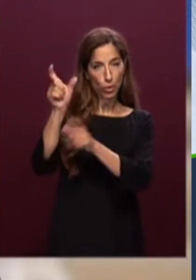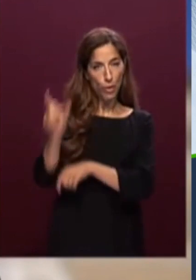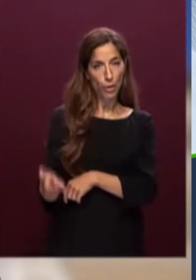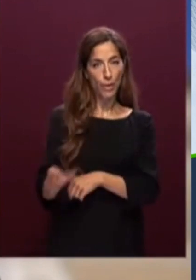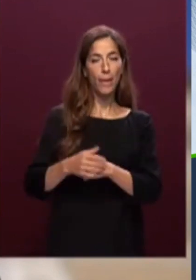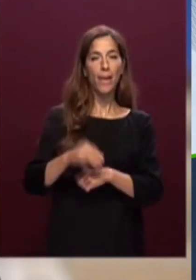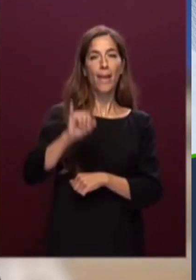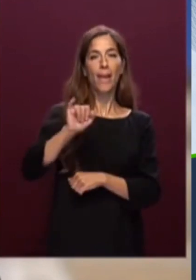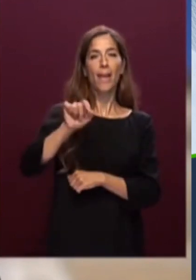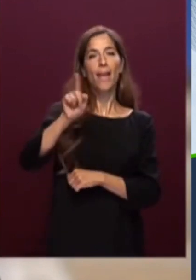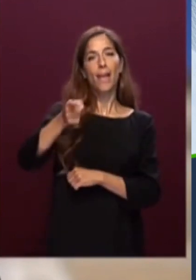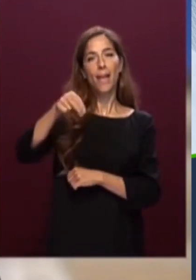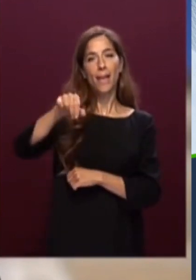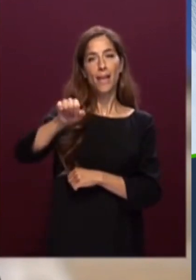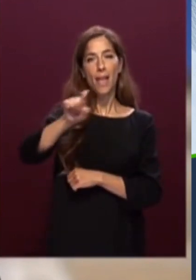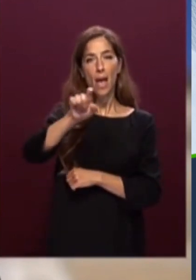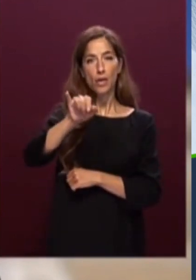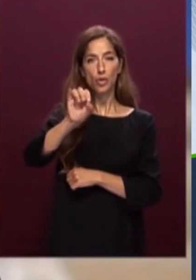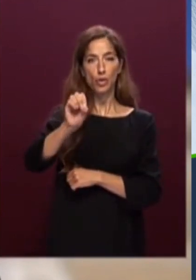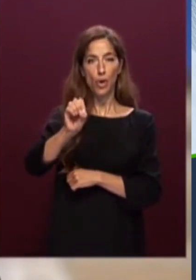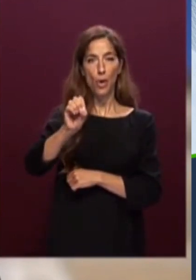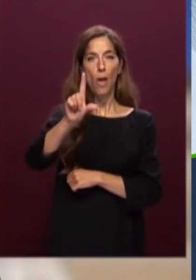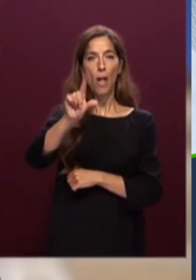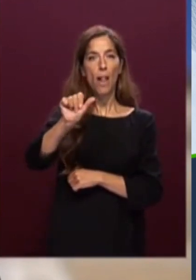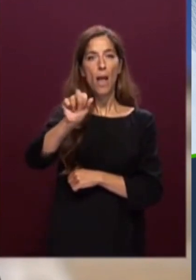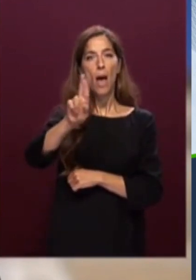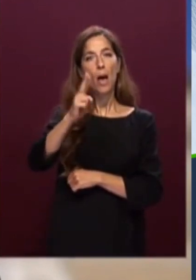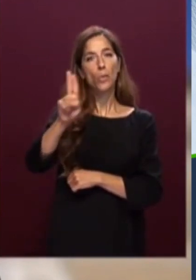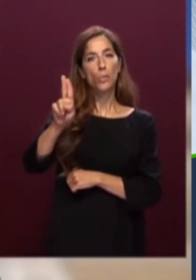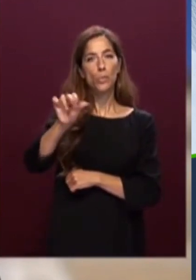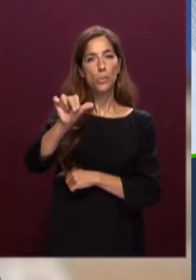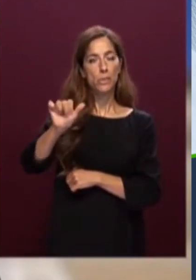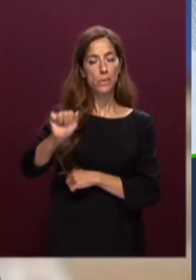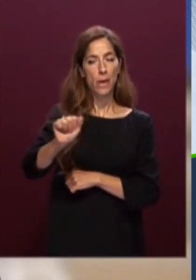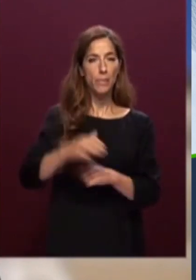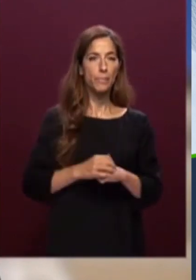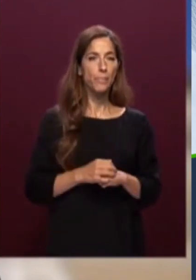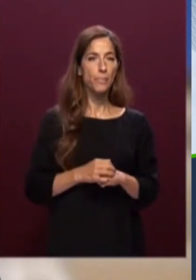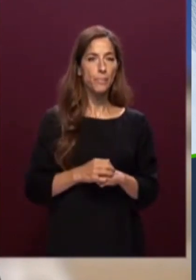Applausi Applausi Applausi Applausi